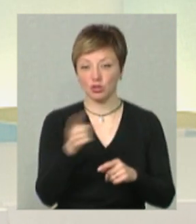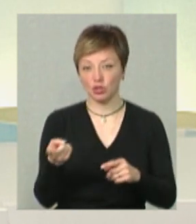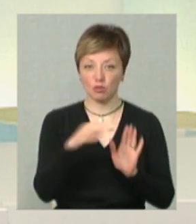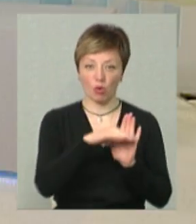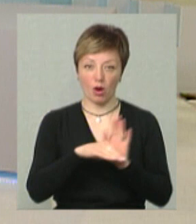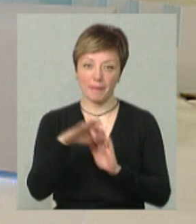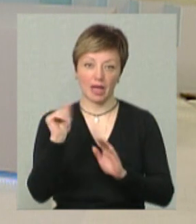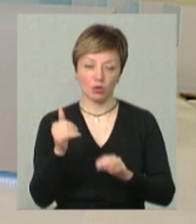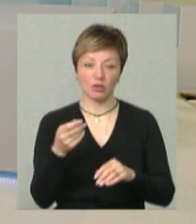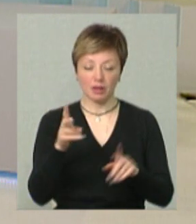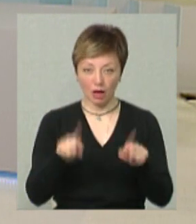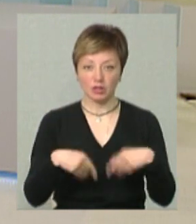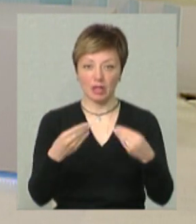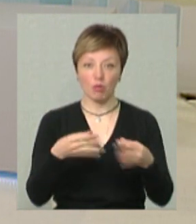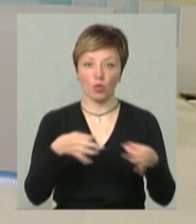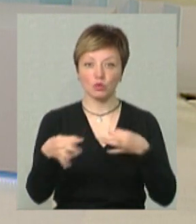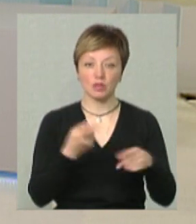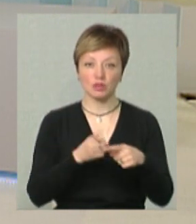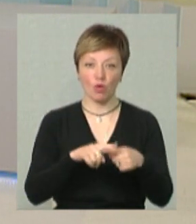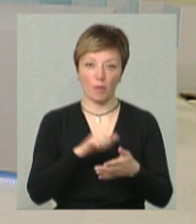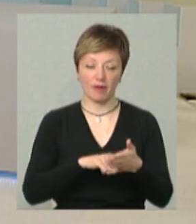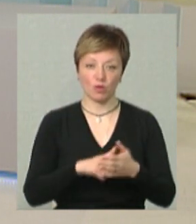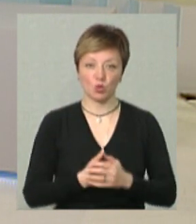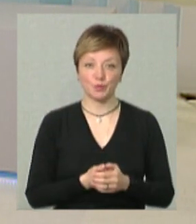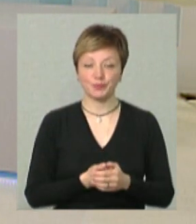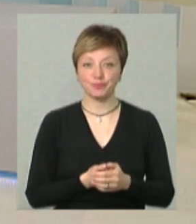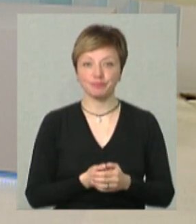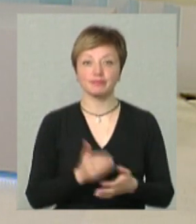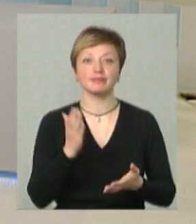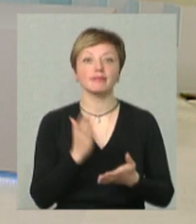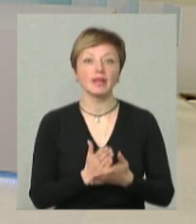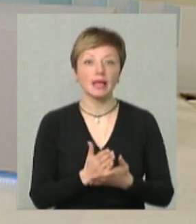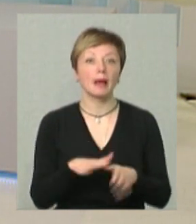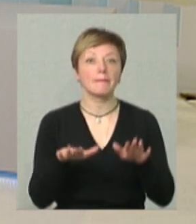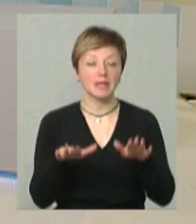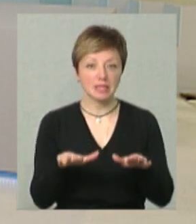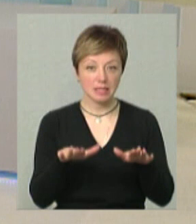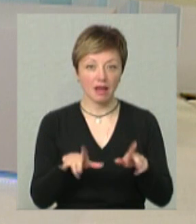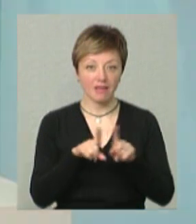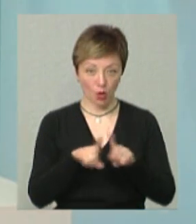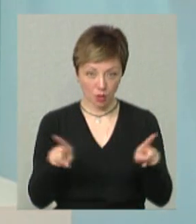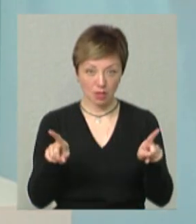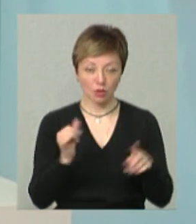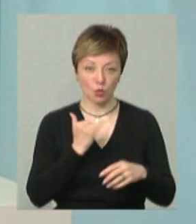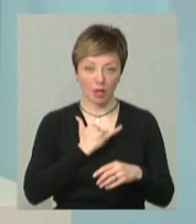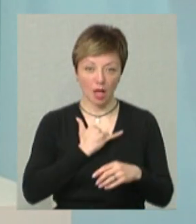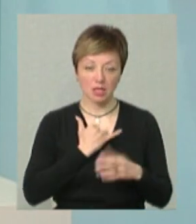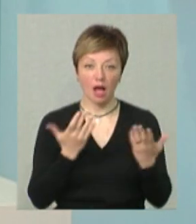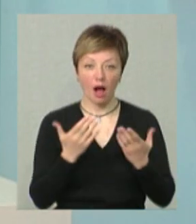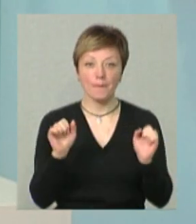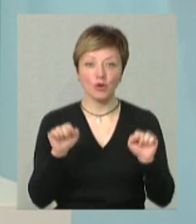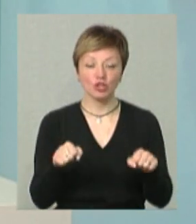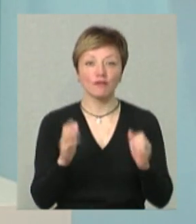кредитування. Також надаємо консультації з цього приводу. Тобто є місцева така родзинка у нас, яка